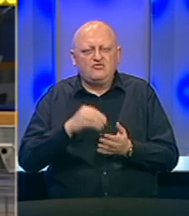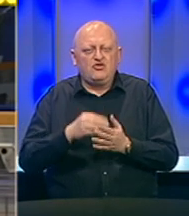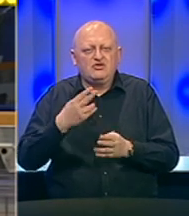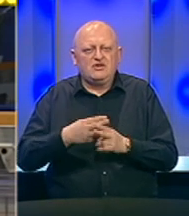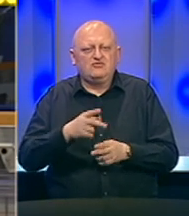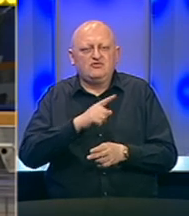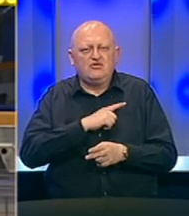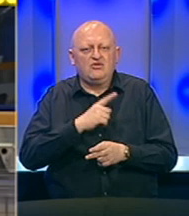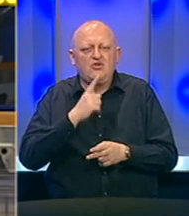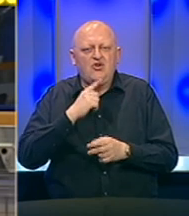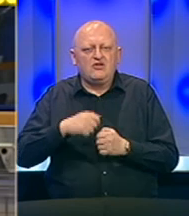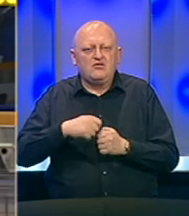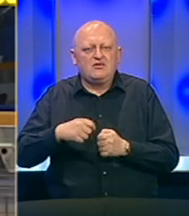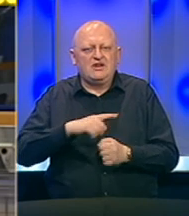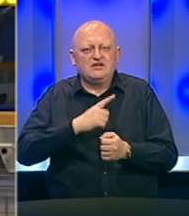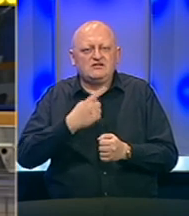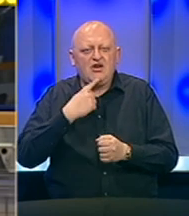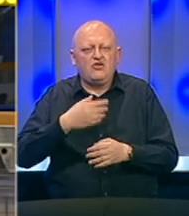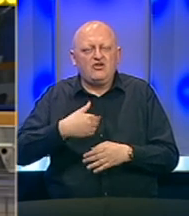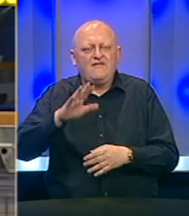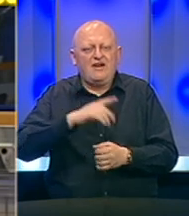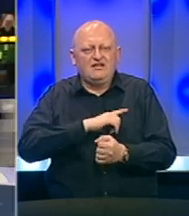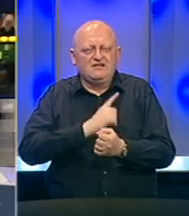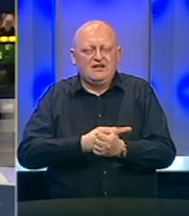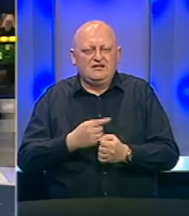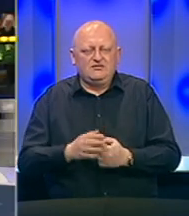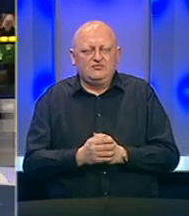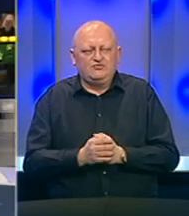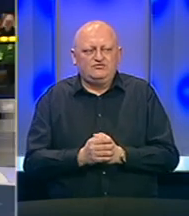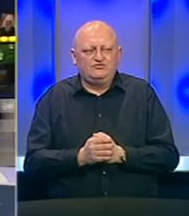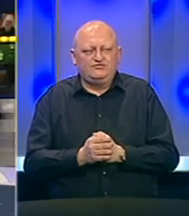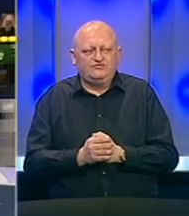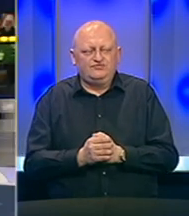broju zaraženih i umrlih, te koje su mjere na snazi, a koje van snage?